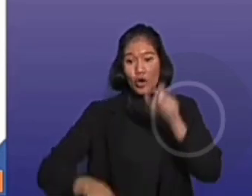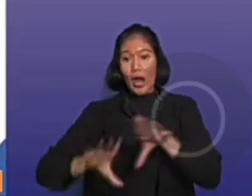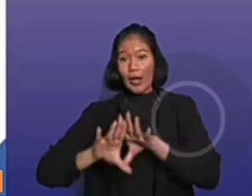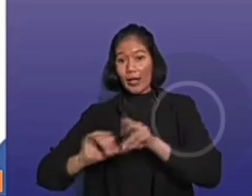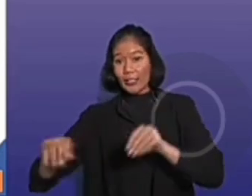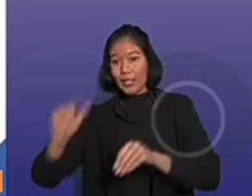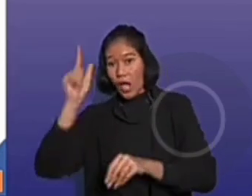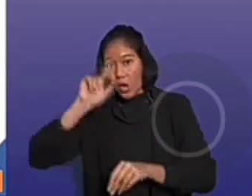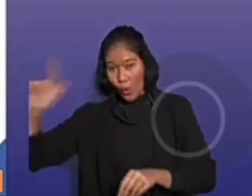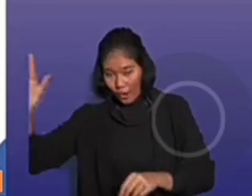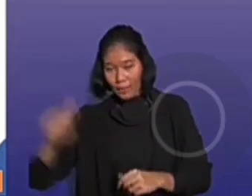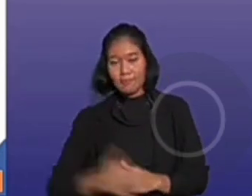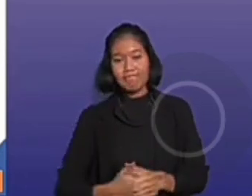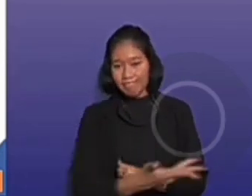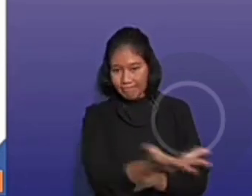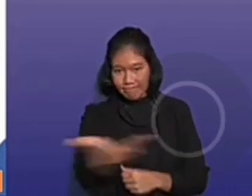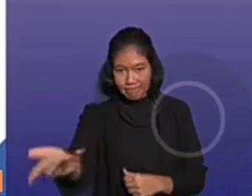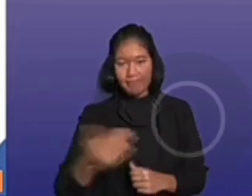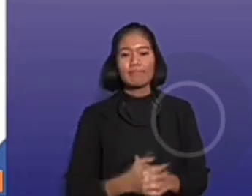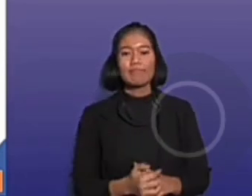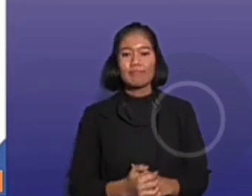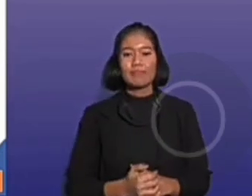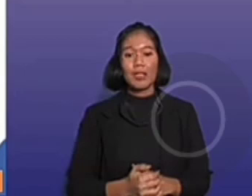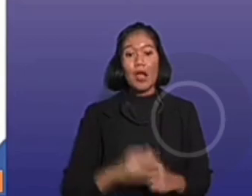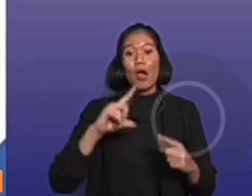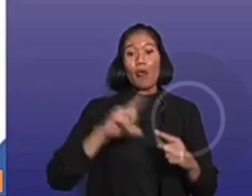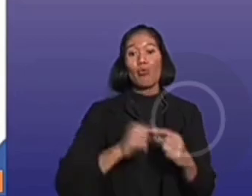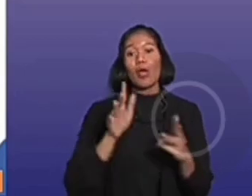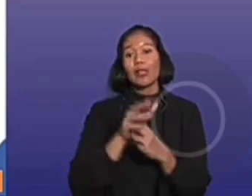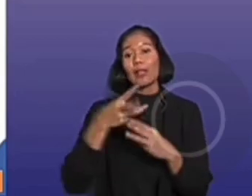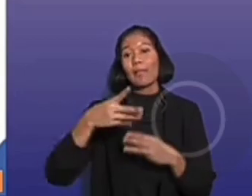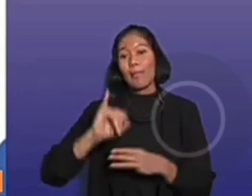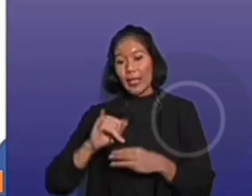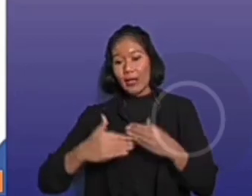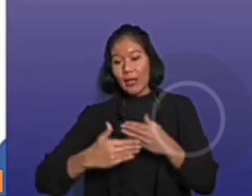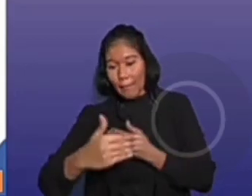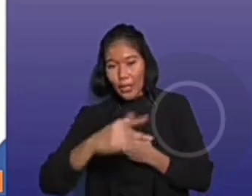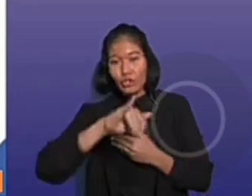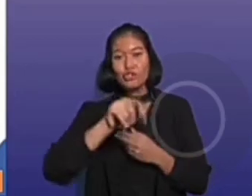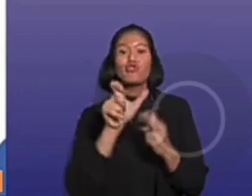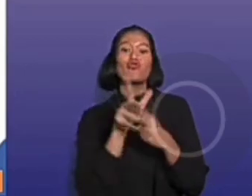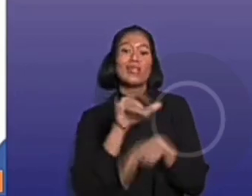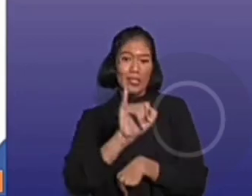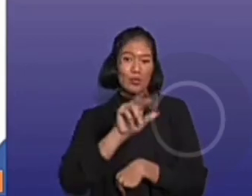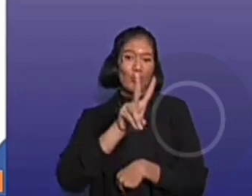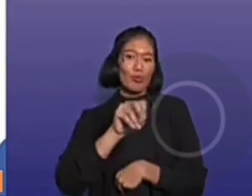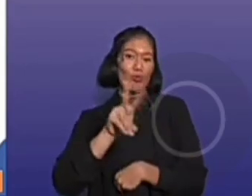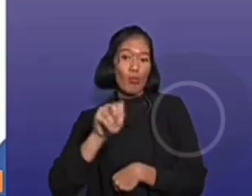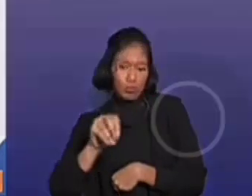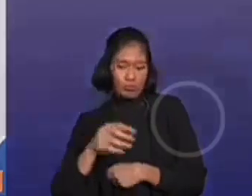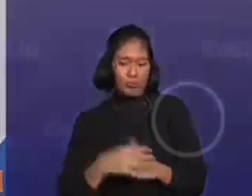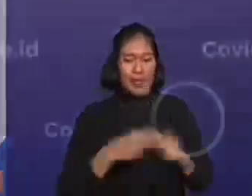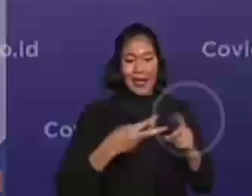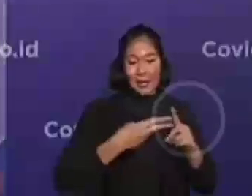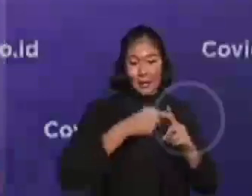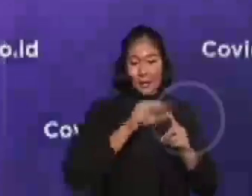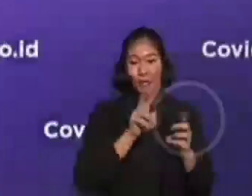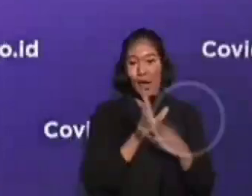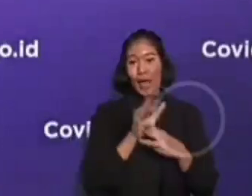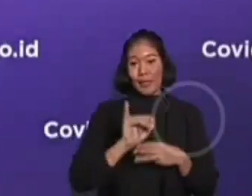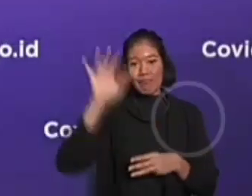kami muliakan, untuk bulan Mei sampai dengan Juni 2020, BP2MI memprediksi